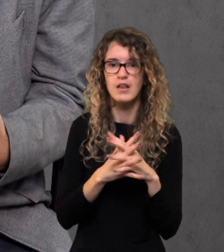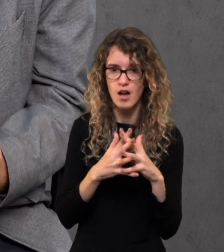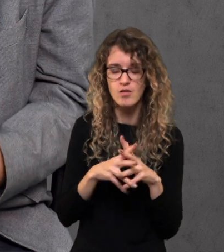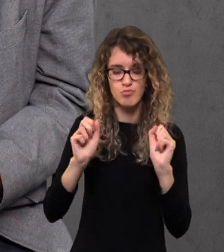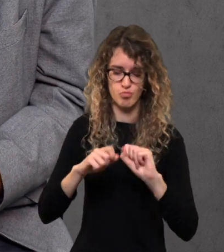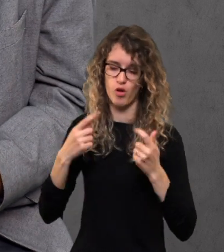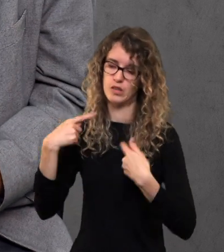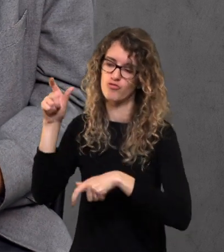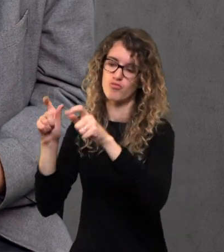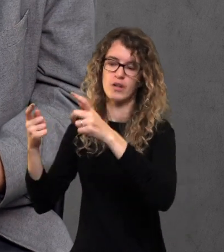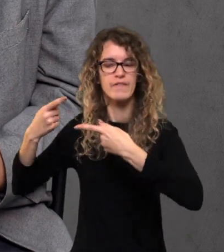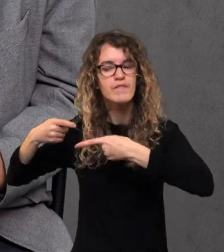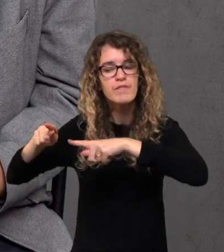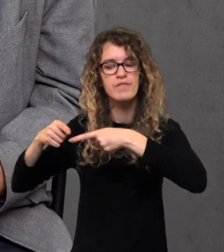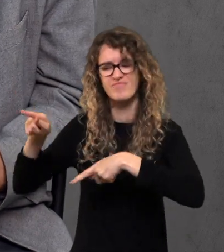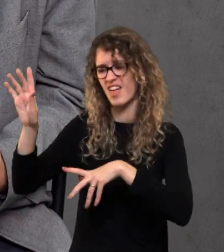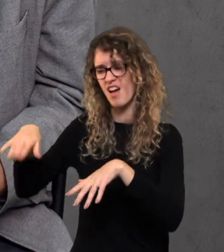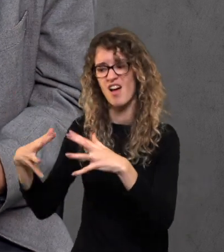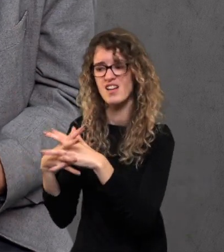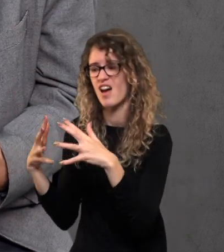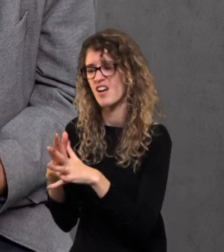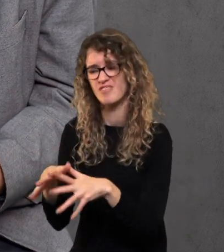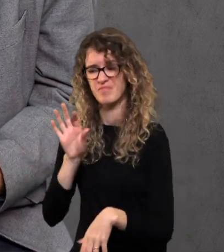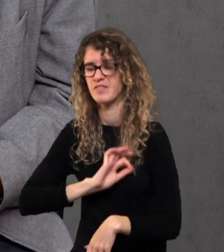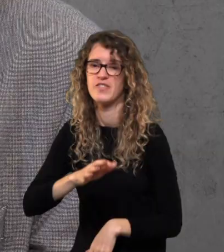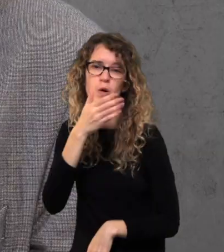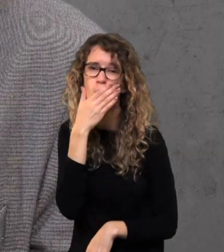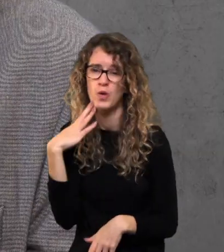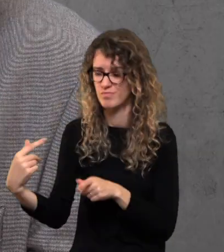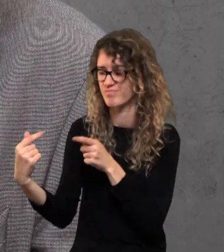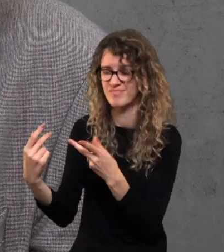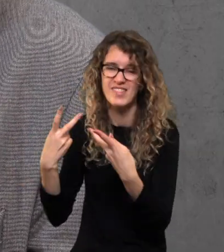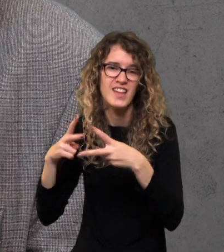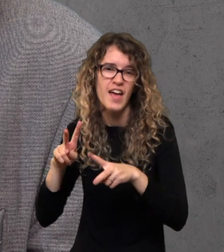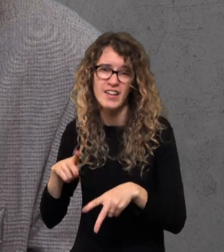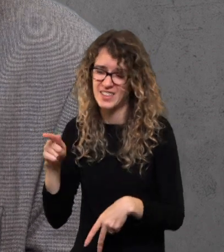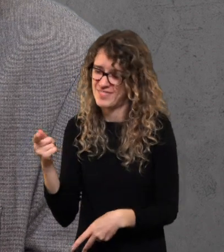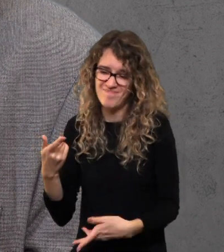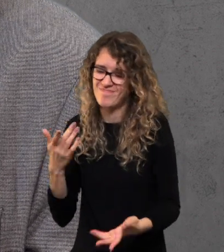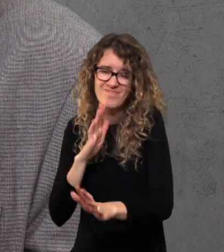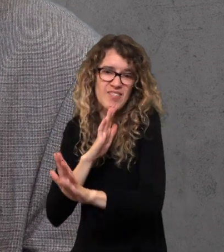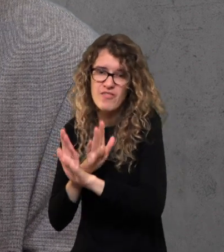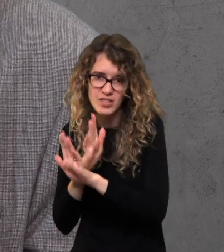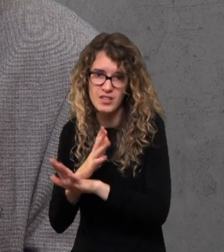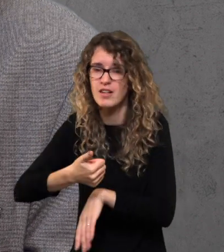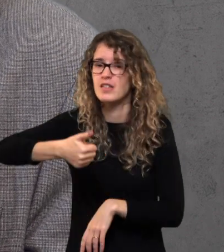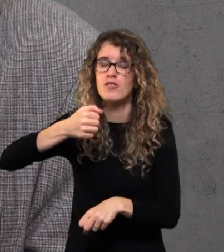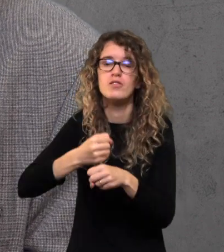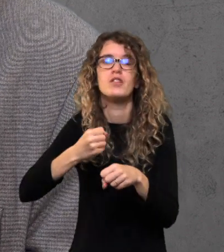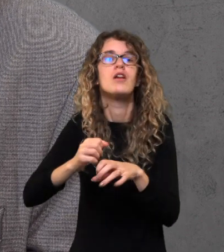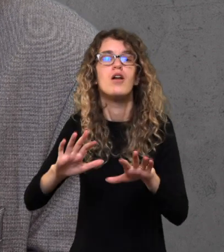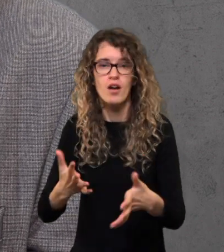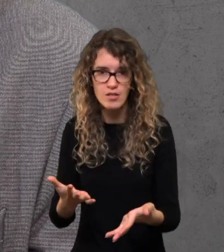tik karo, tu gali įtikinti žmonės, kitus, kad kariauti neverta, priešintis neverta, Jūs